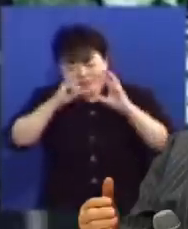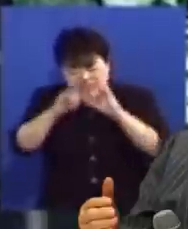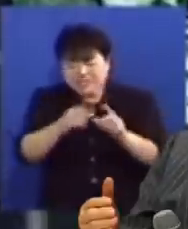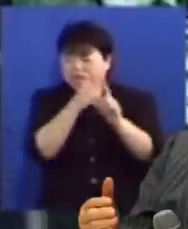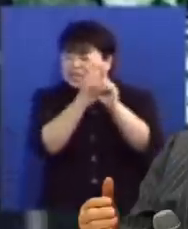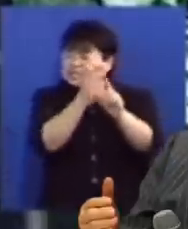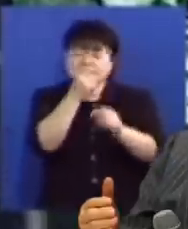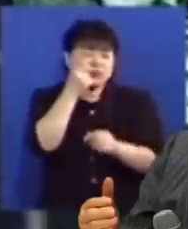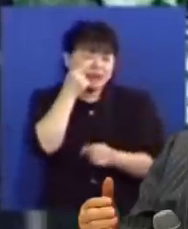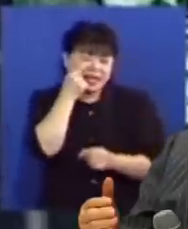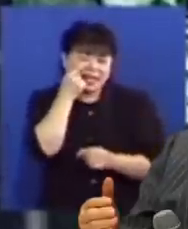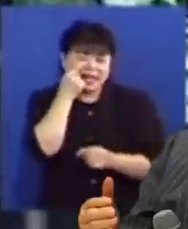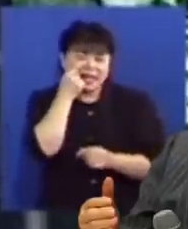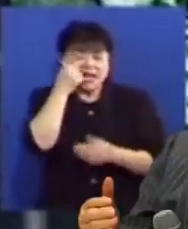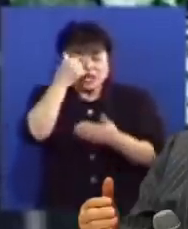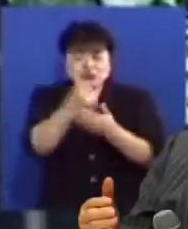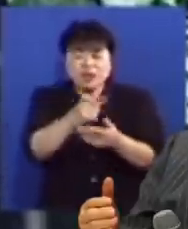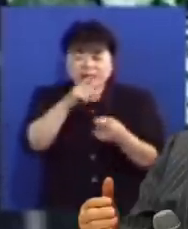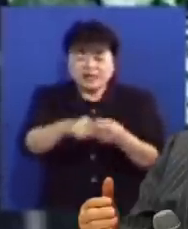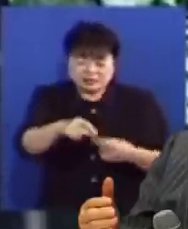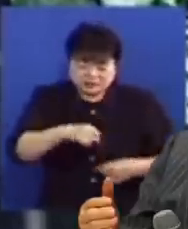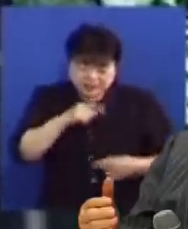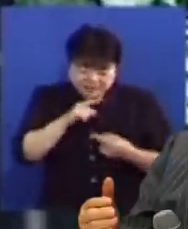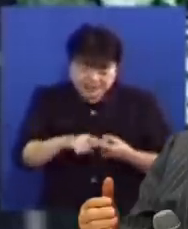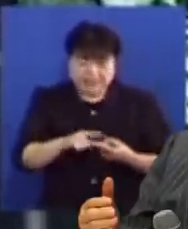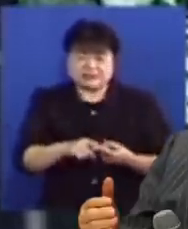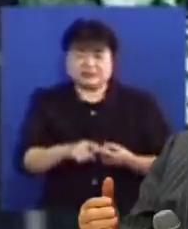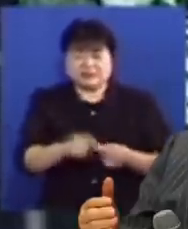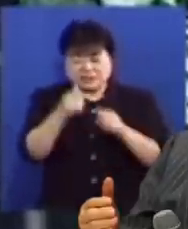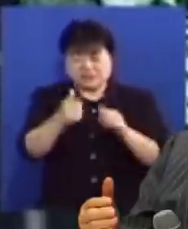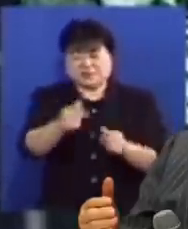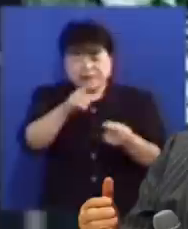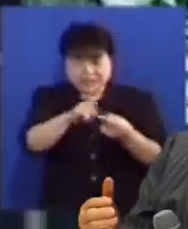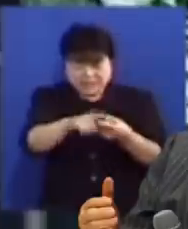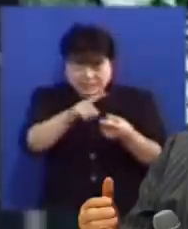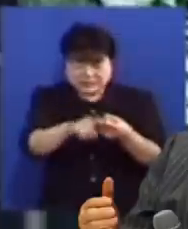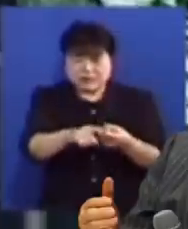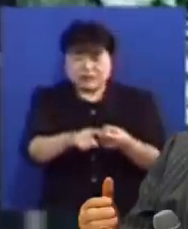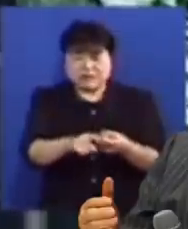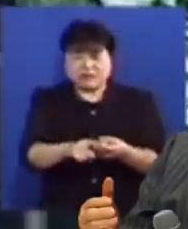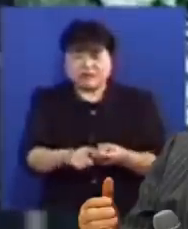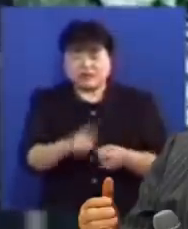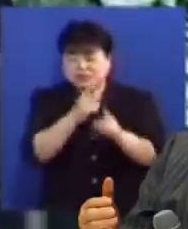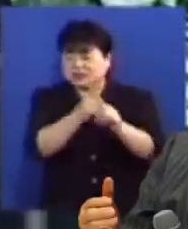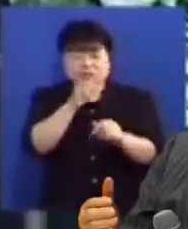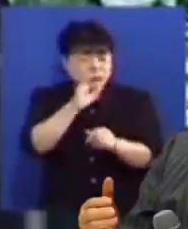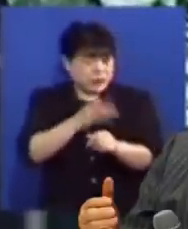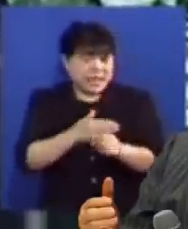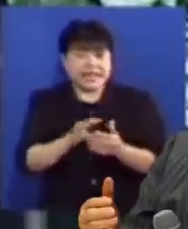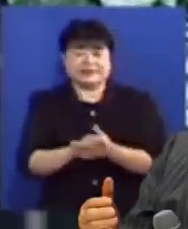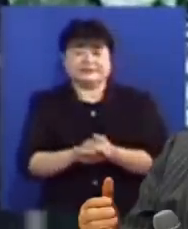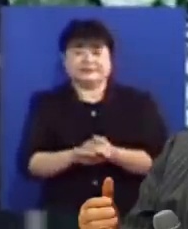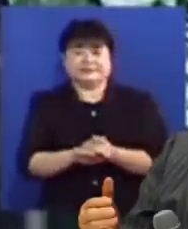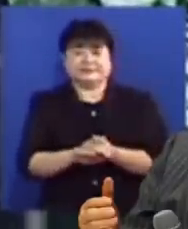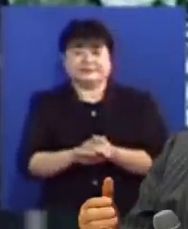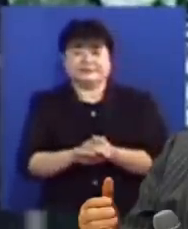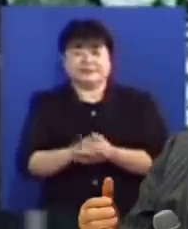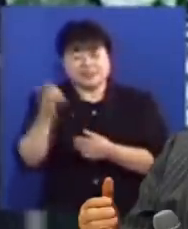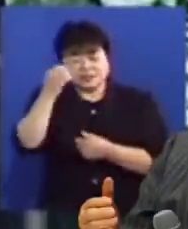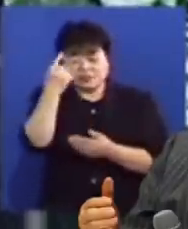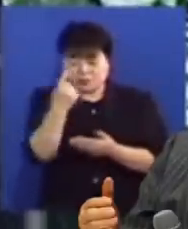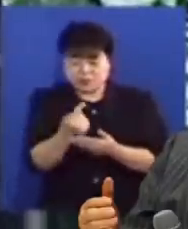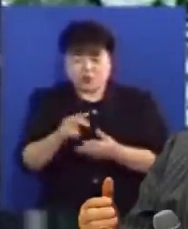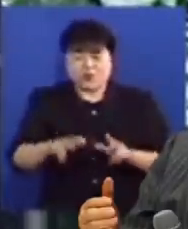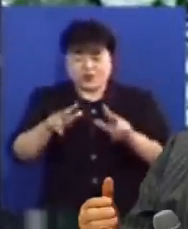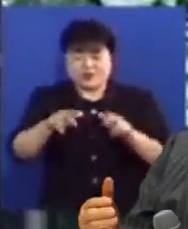이겨나갈 수가 없고 죄에 대하여 의에 대하여 마귀에 대해서 승리할 수도 없습니다 성령이